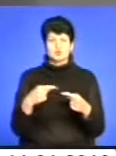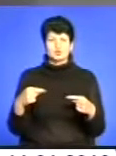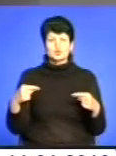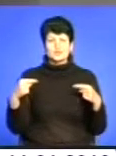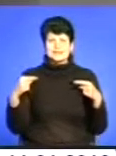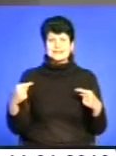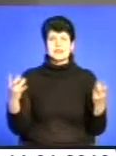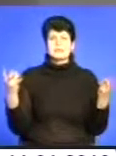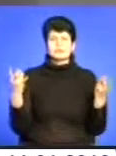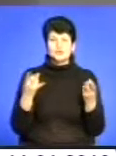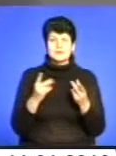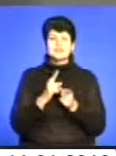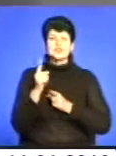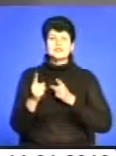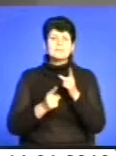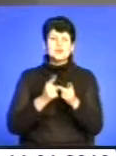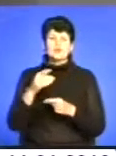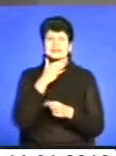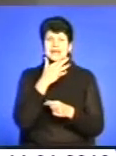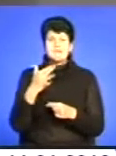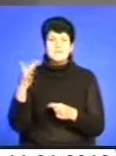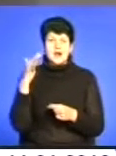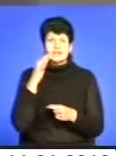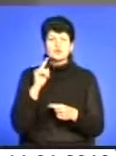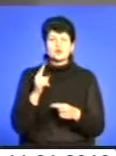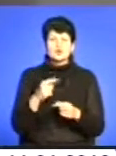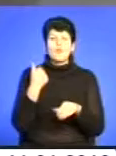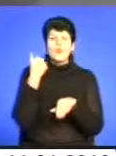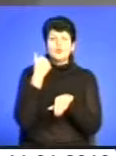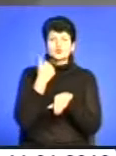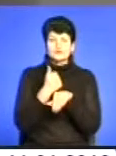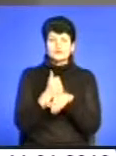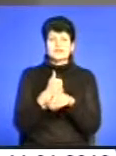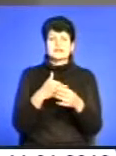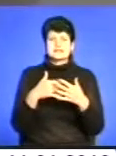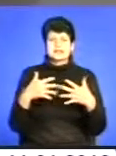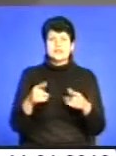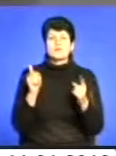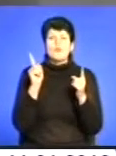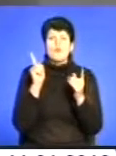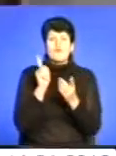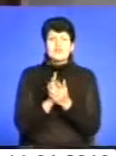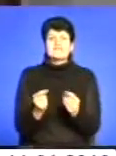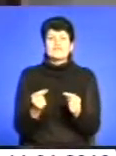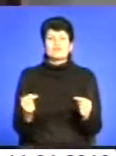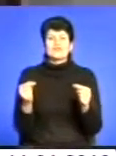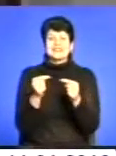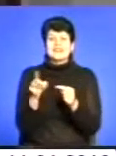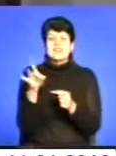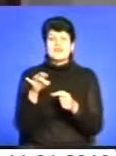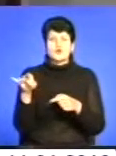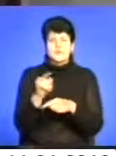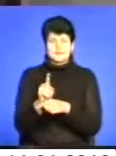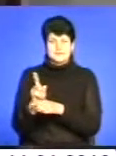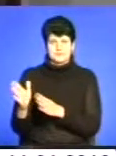однозначно потрібно змінювати в багато в чому основні засоби, які також повинні відповідати європейським стандартам. Щодо сировини, в